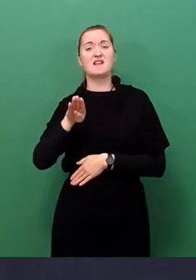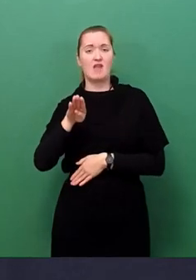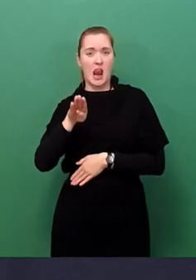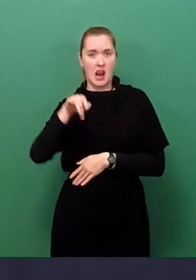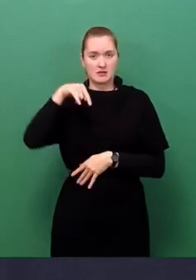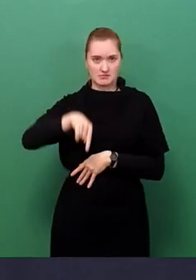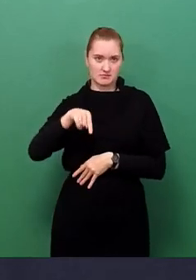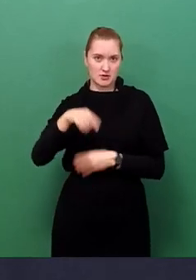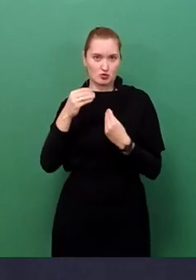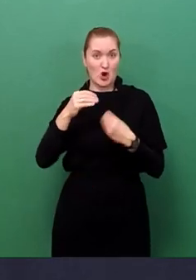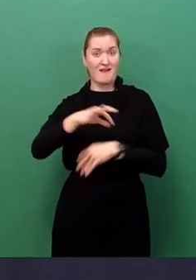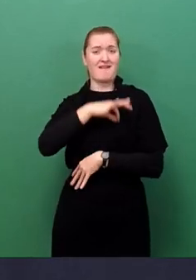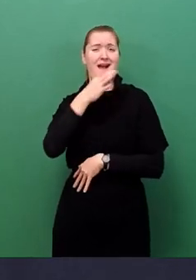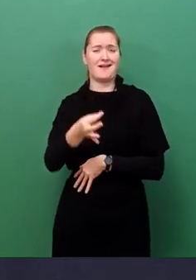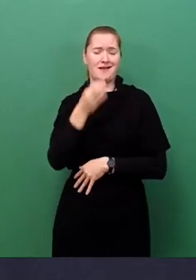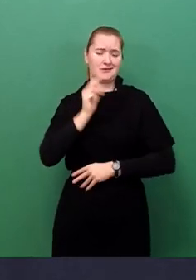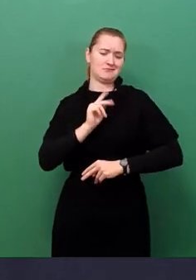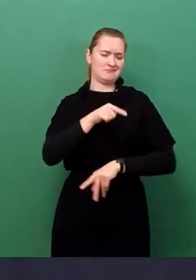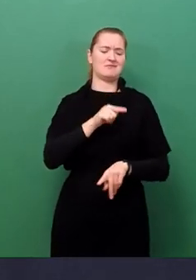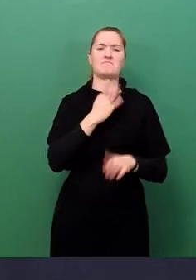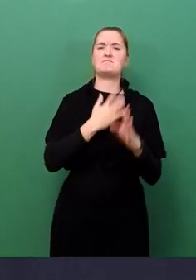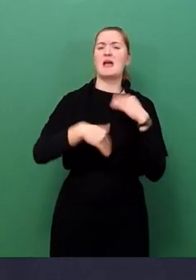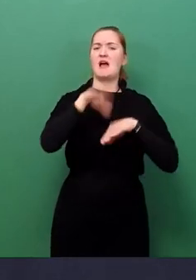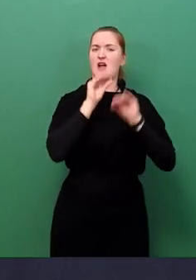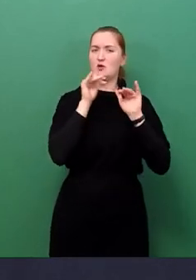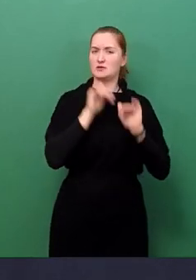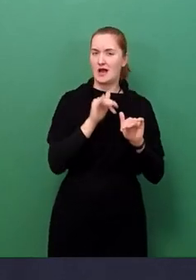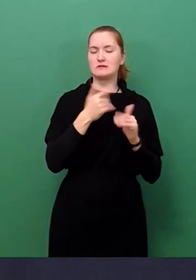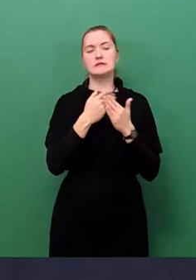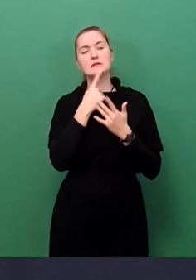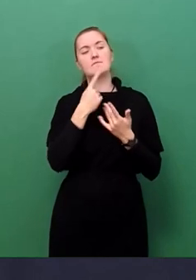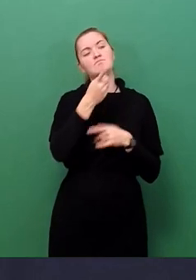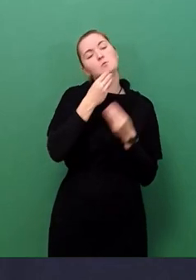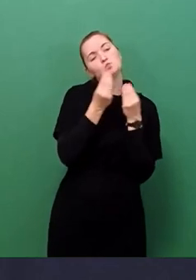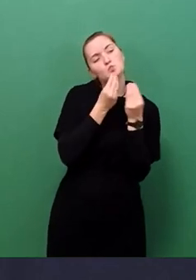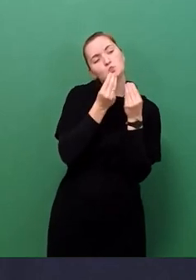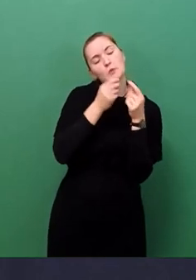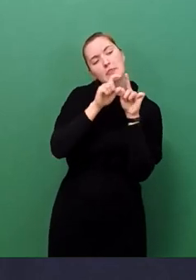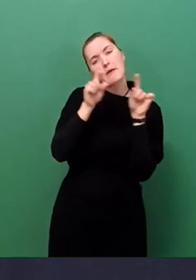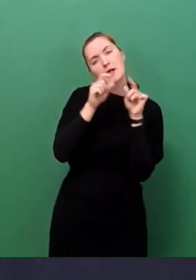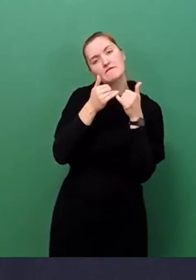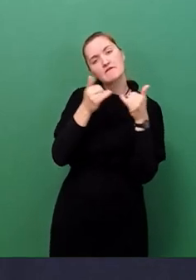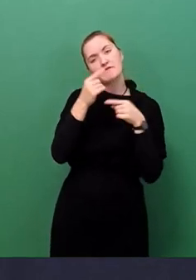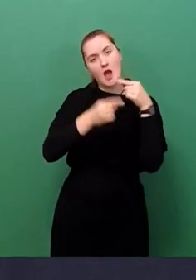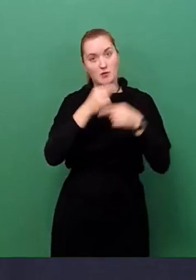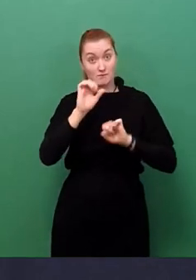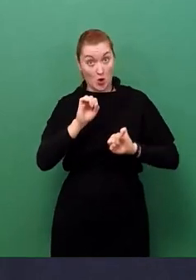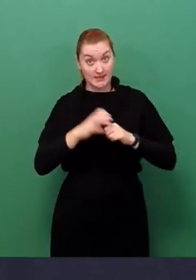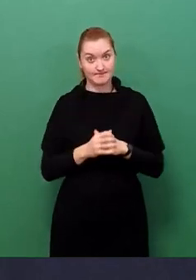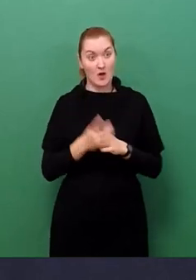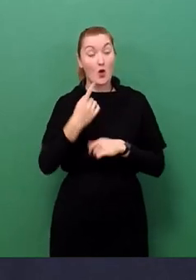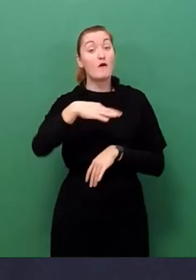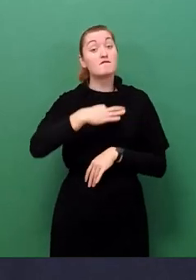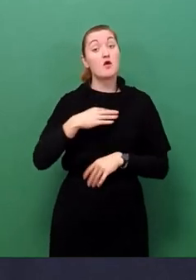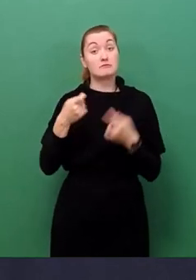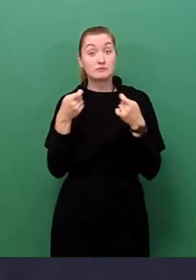Frankreich über weit mehr Erfahrungen in diesem Thema und langjährigerer verfügt. Zum anderen war es hochspannend, mit den Kolleginnen und Kollegen